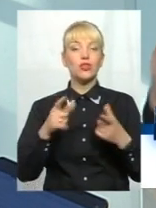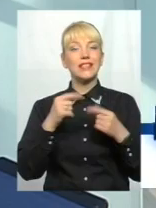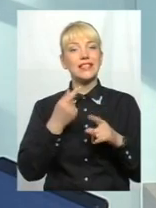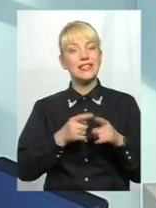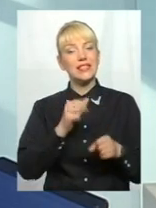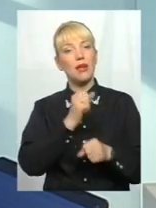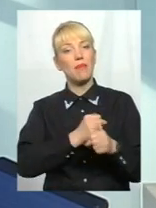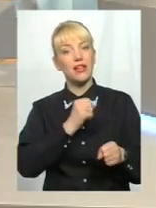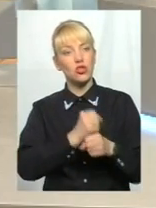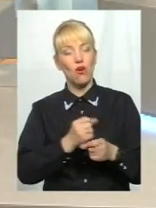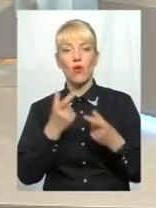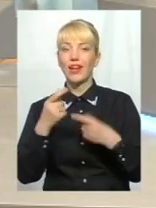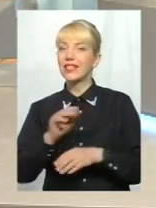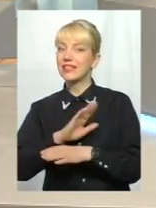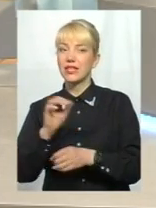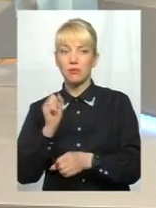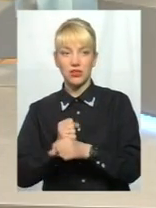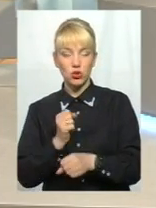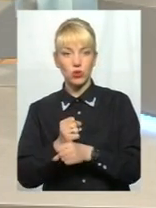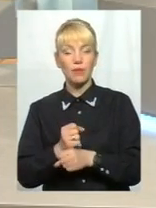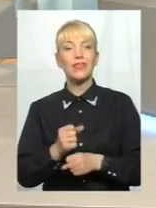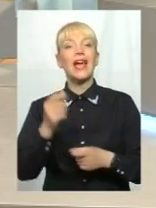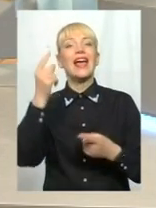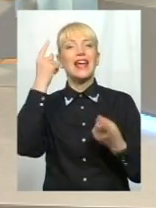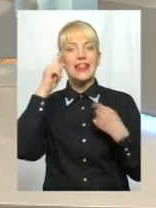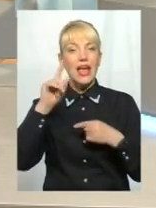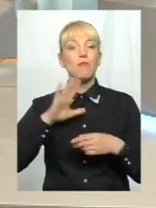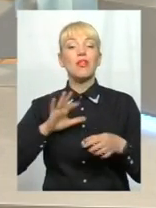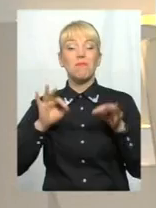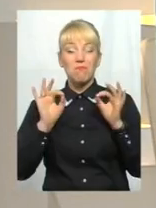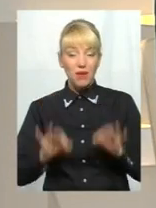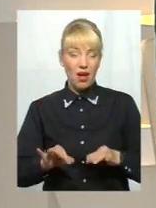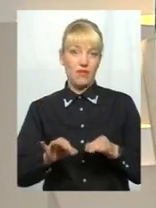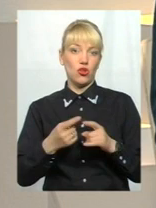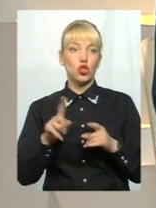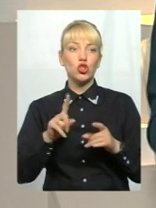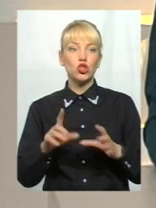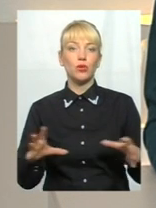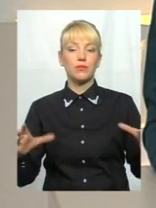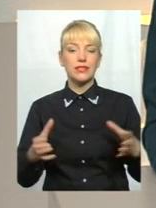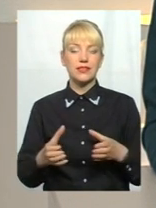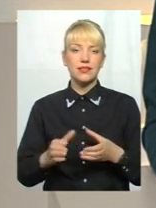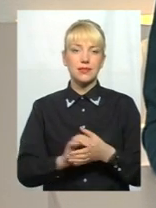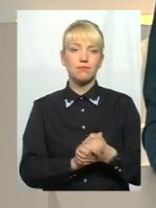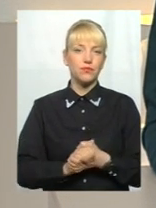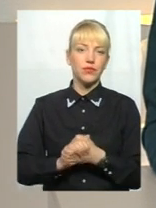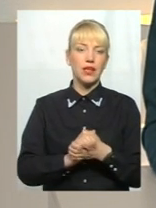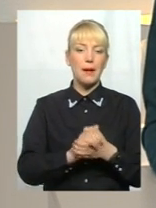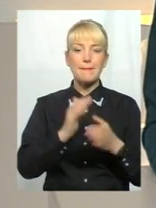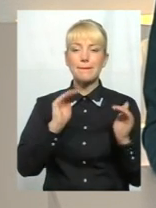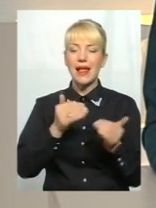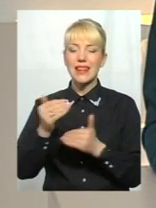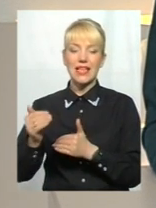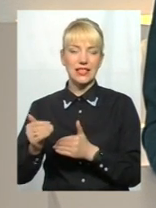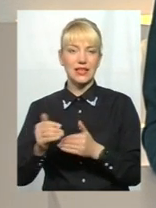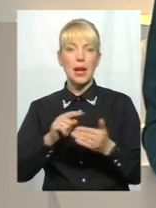спрацьовує. Ідея була хороша. Ні, ідея правильна. Це маленькі містечка, які свого часу зникли з карти